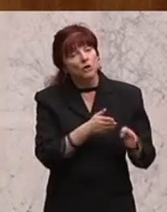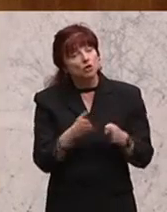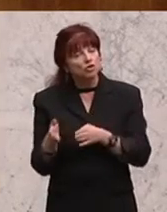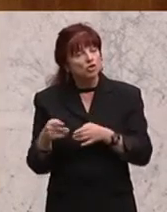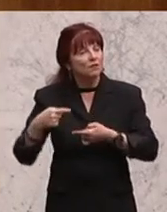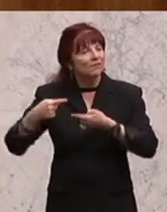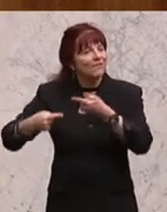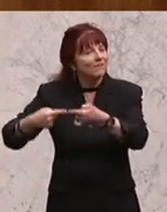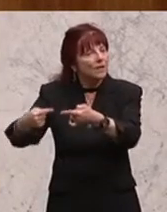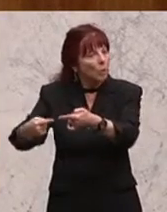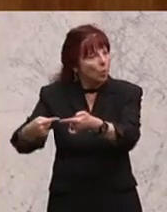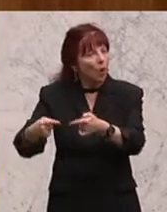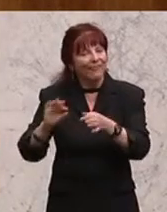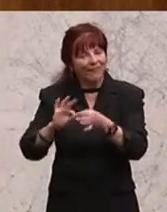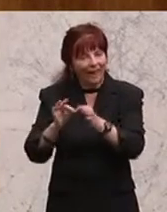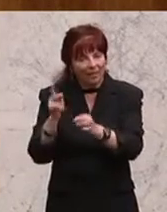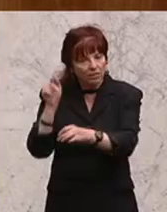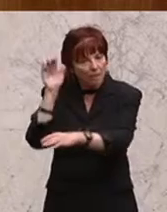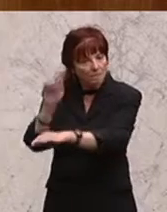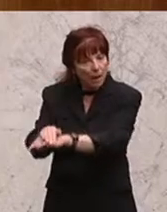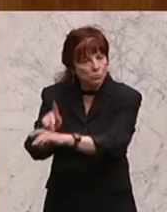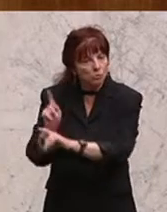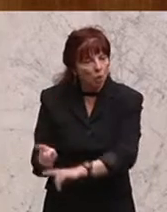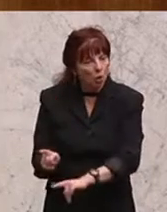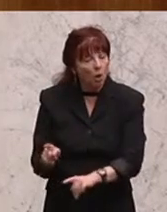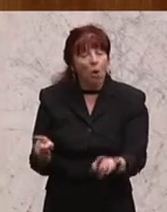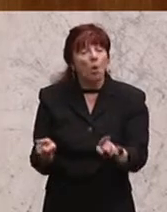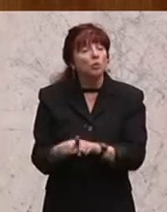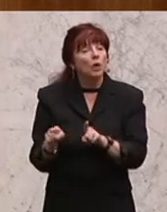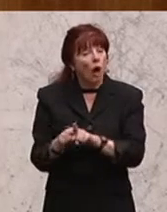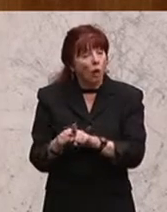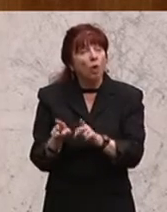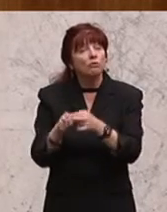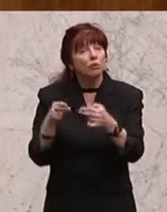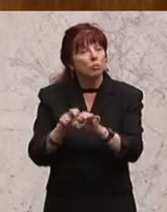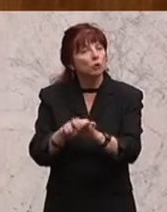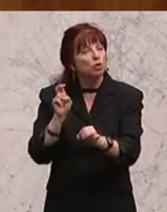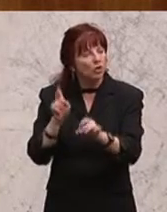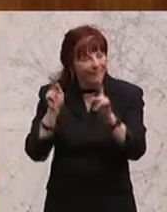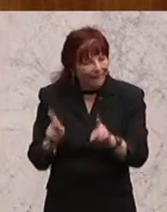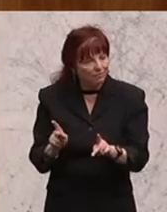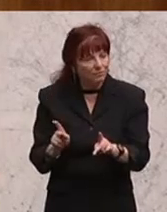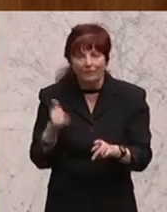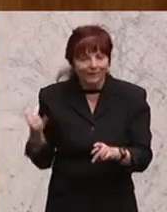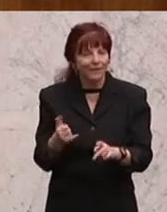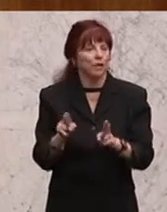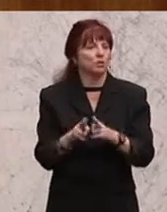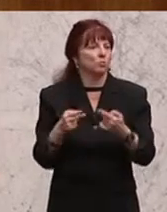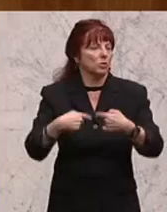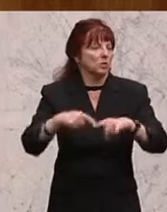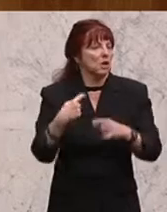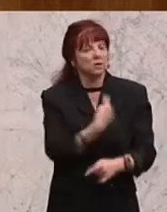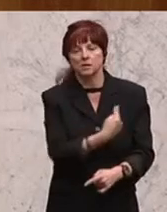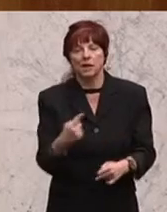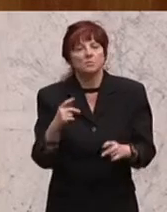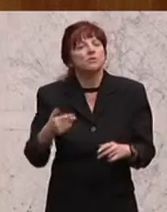Hypo in Kärnten aufzuzeigen oder als Konsequenz dann letztendlich aus diesem Verbund auszusteigen. Und wenn ich heute